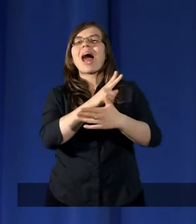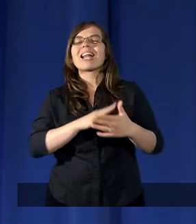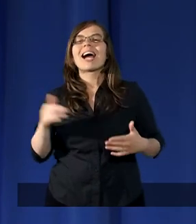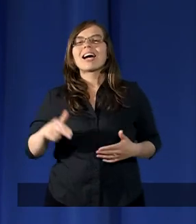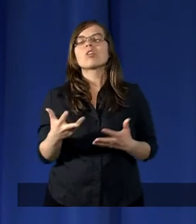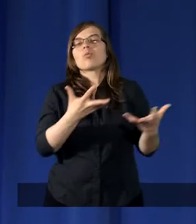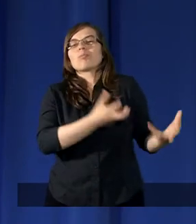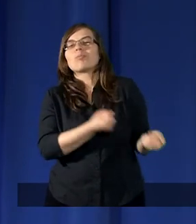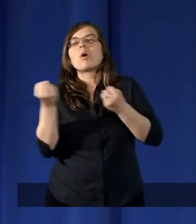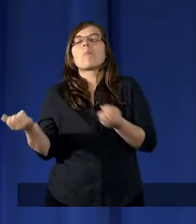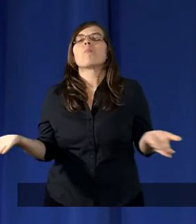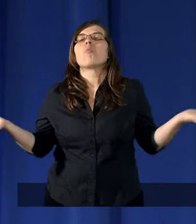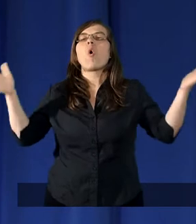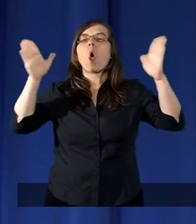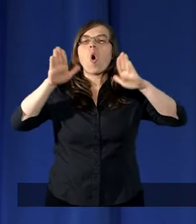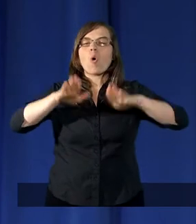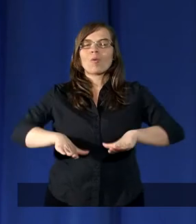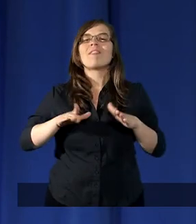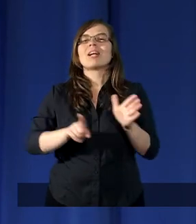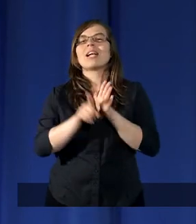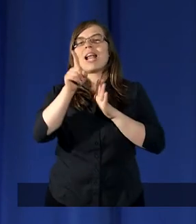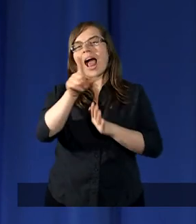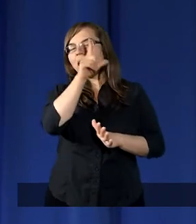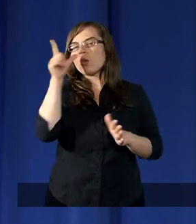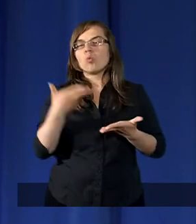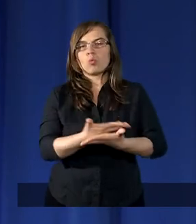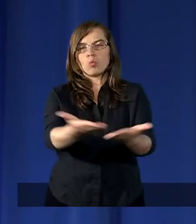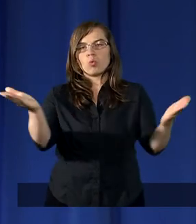błogosławieństwo dla ludzi.